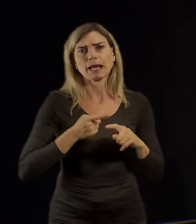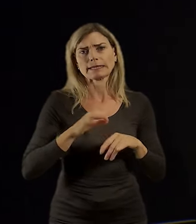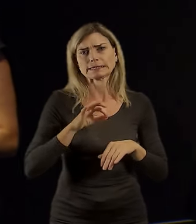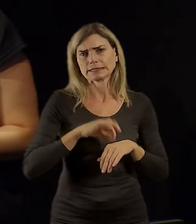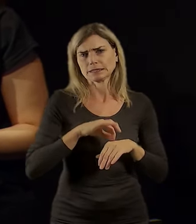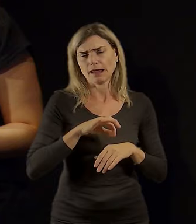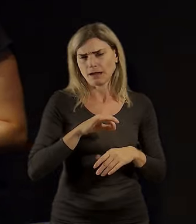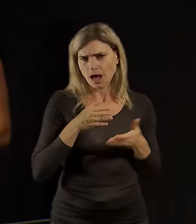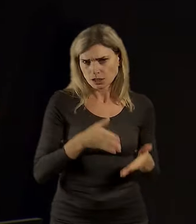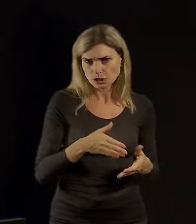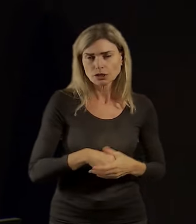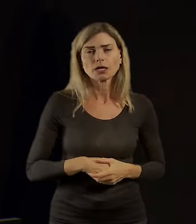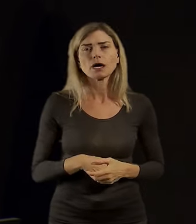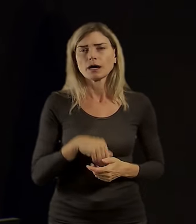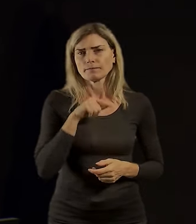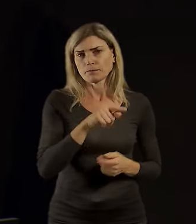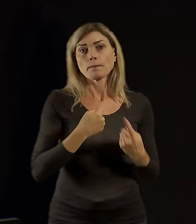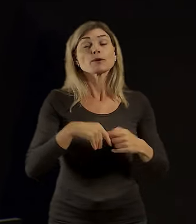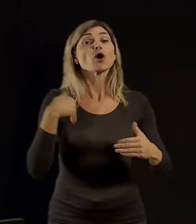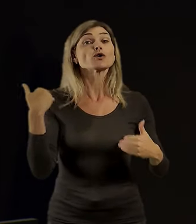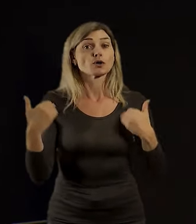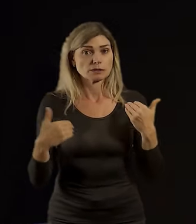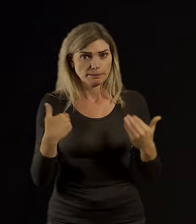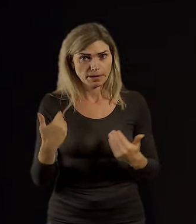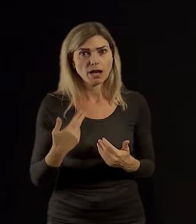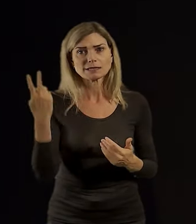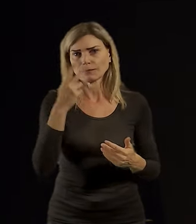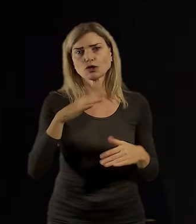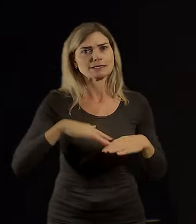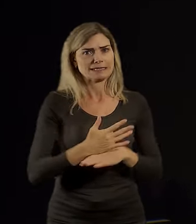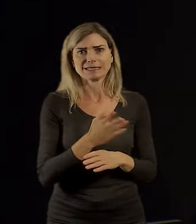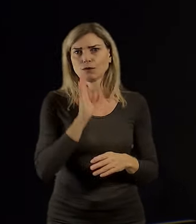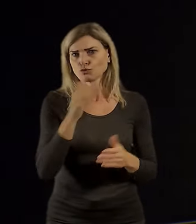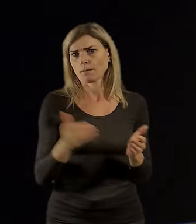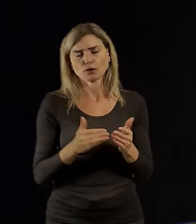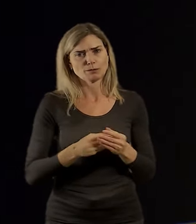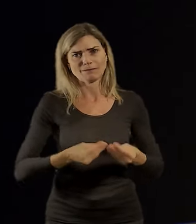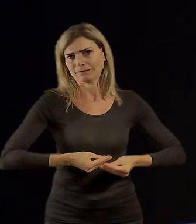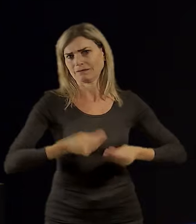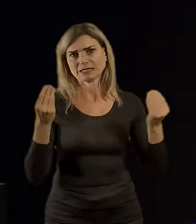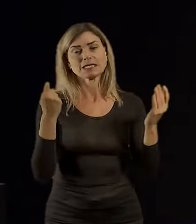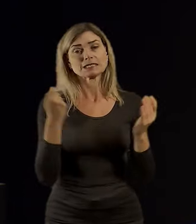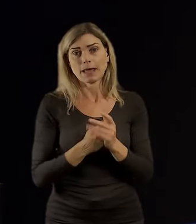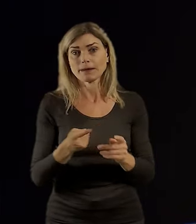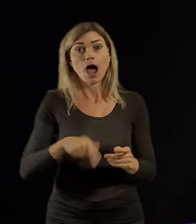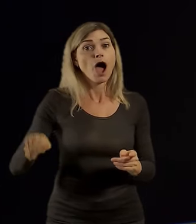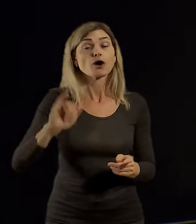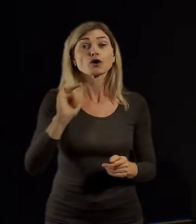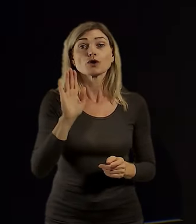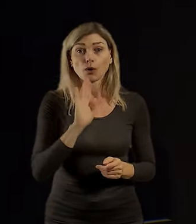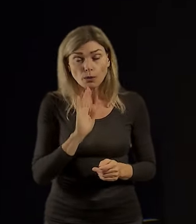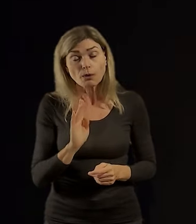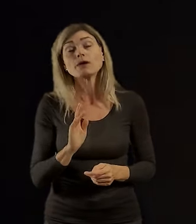jak můžu říct, u praktických lékařů pro dospělé poroste poptávka, takže začněte včas se registrovat a chodit na